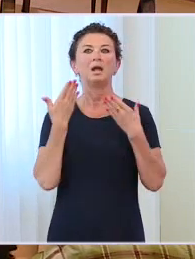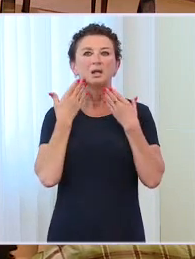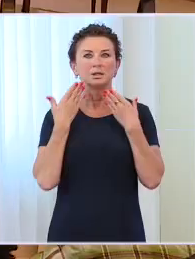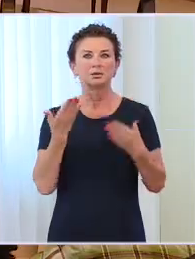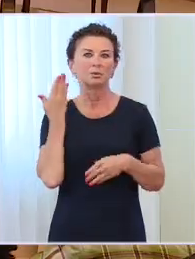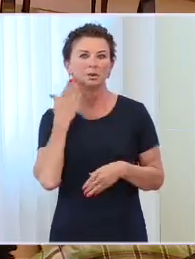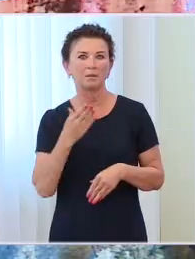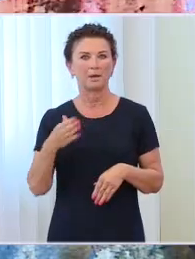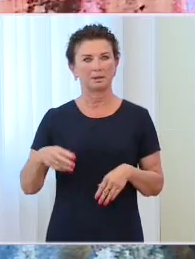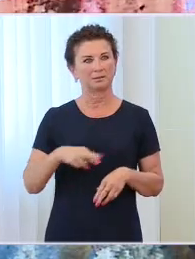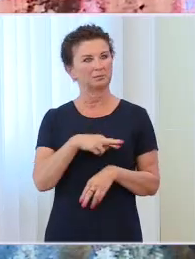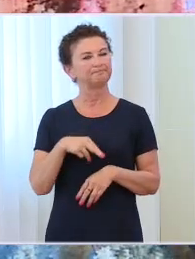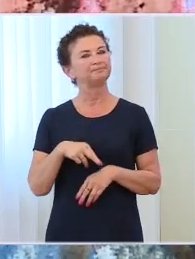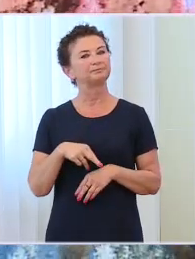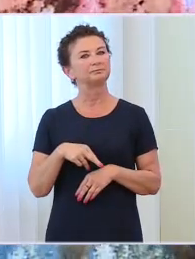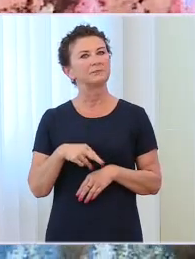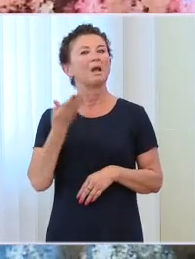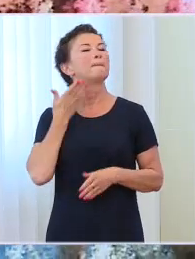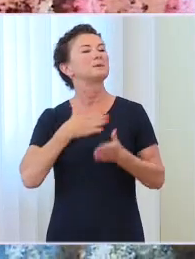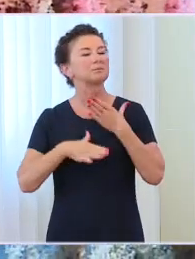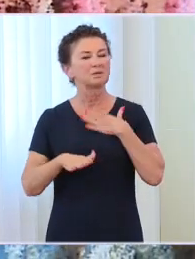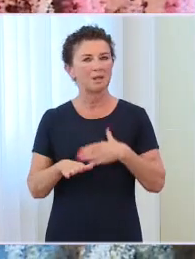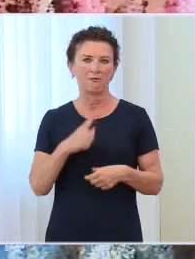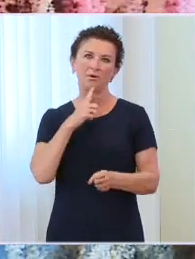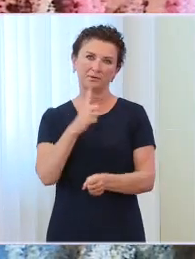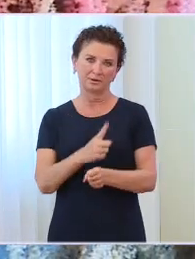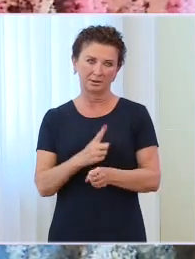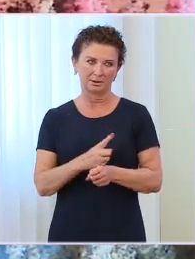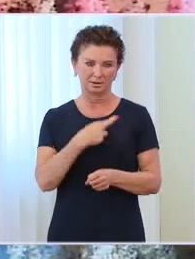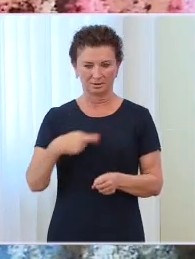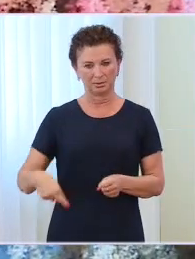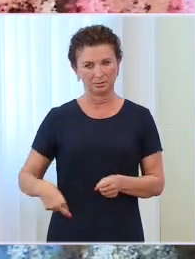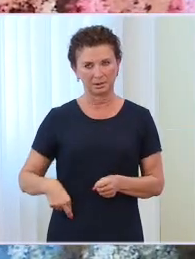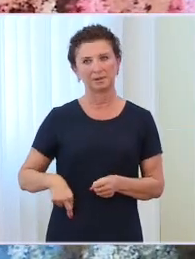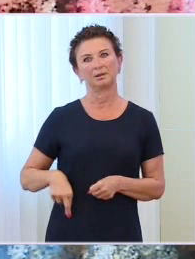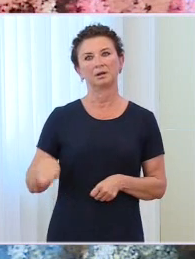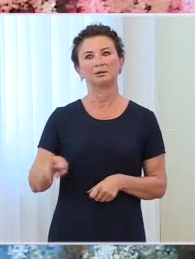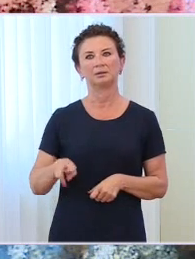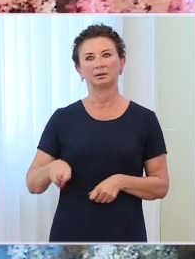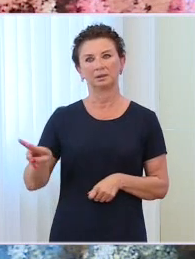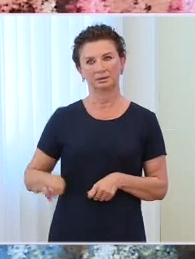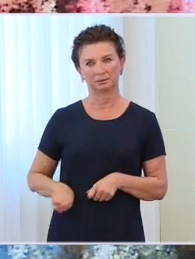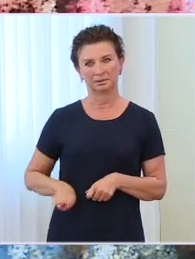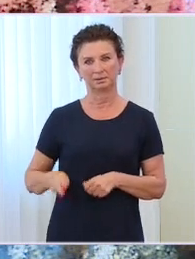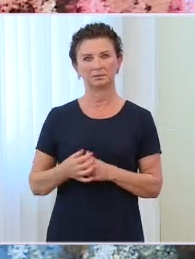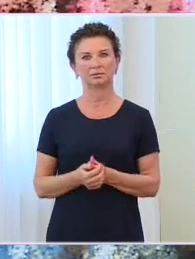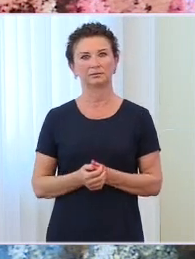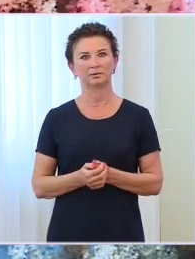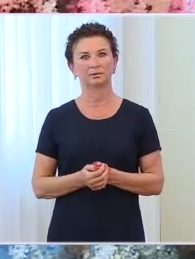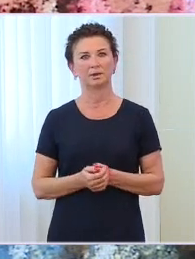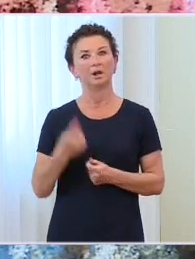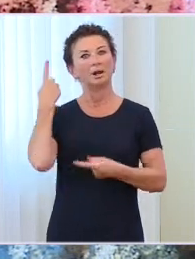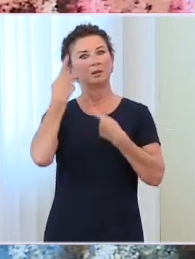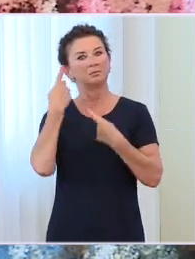Szanowni państwo, bardzo się cieszę z decyzji pani premier i Rady Ministrów. Myślę, że jako minister